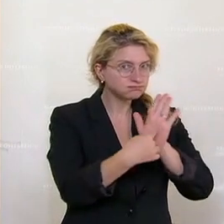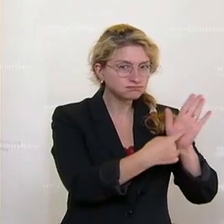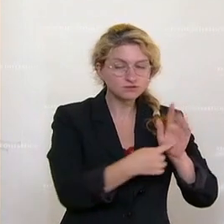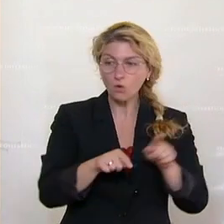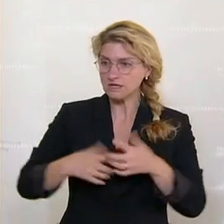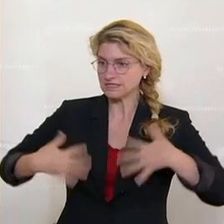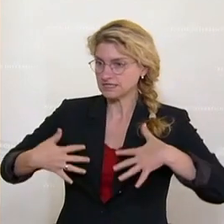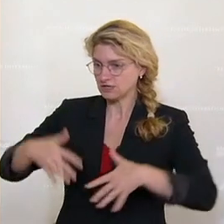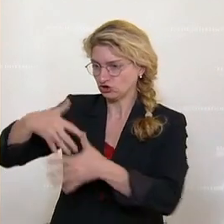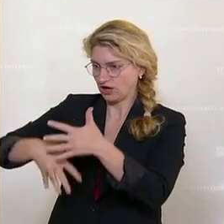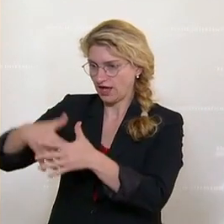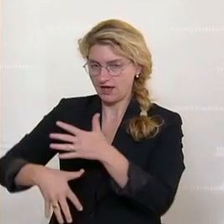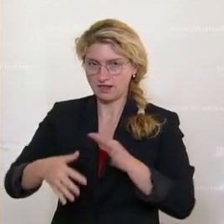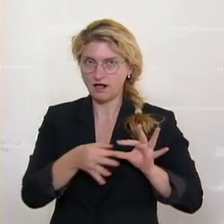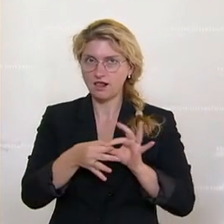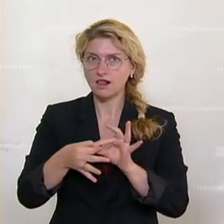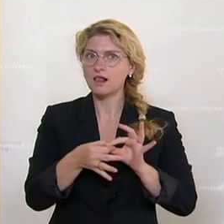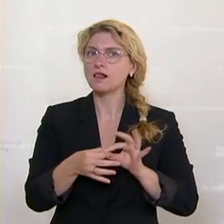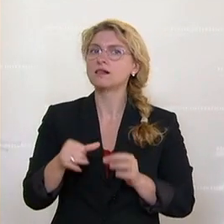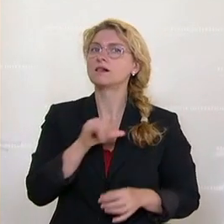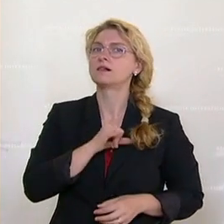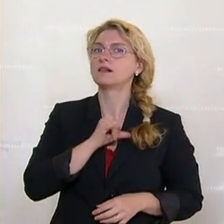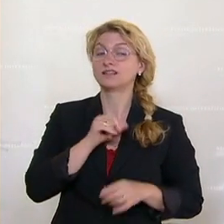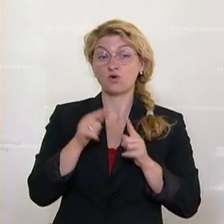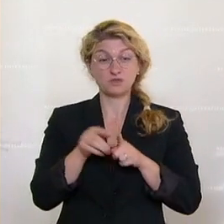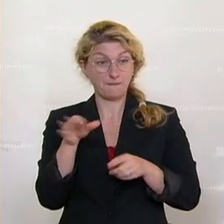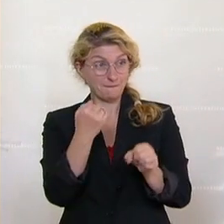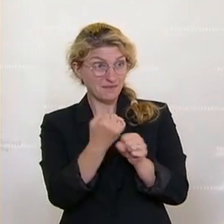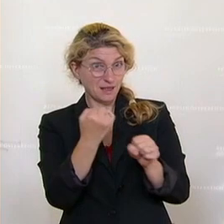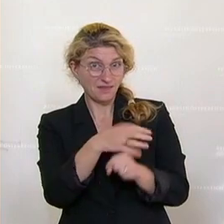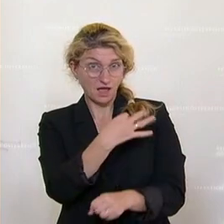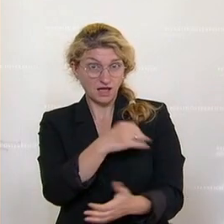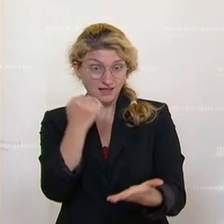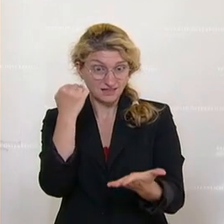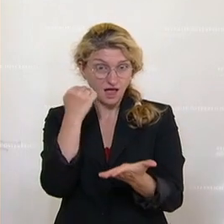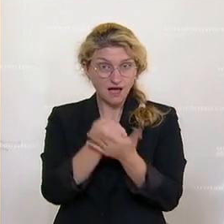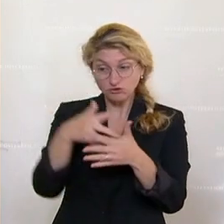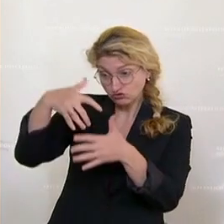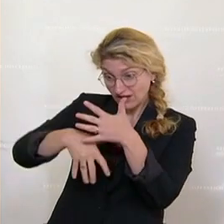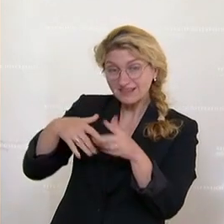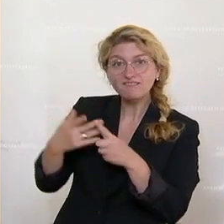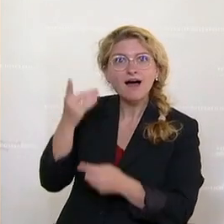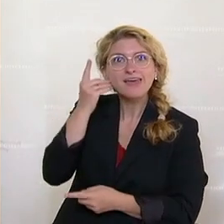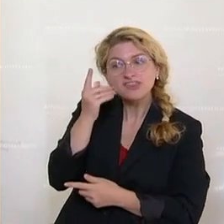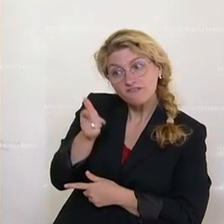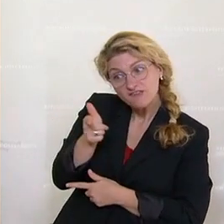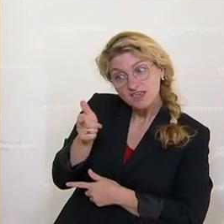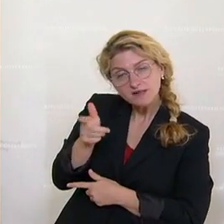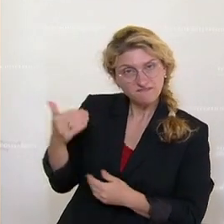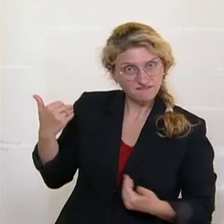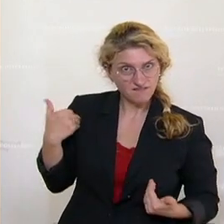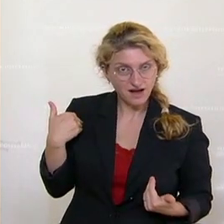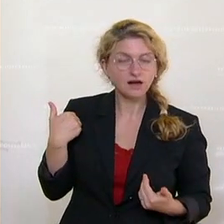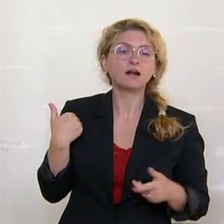Und da die Schredderhandlung vom Mitarbeiter des Kanzleramts mittels Handy gefilmt wurde, wird von der Soko